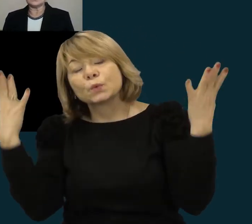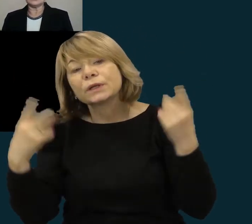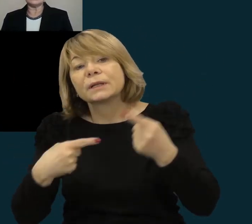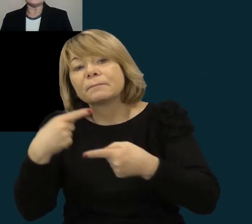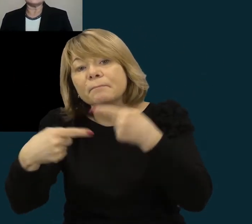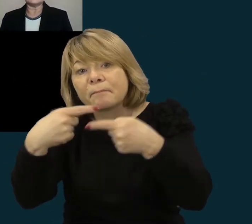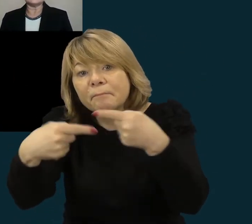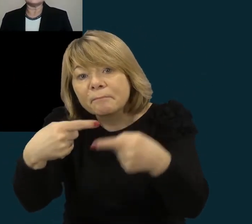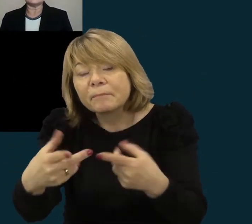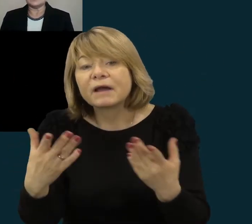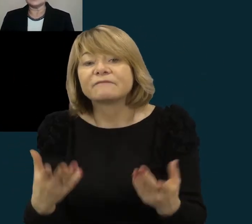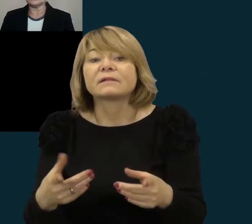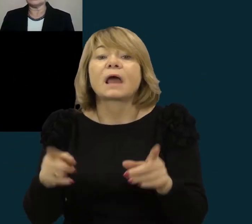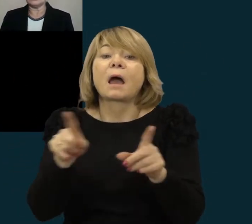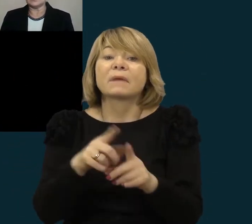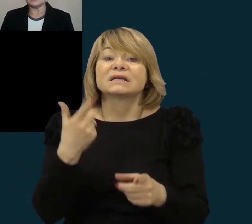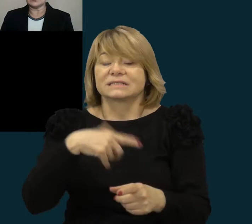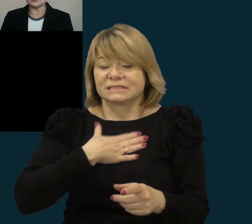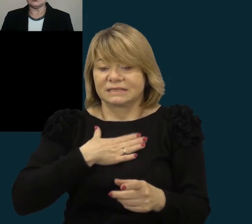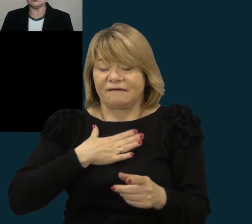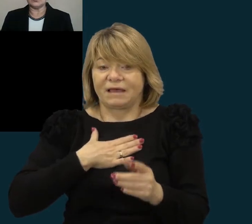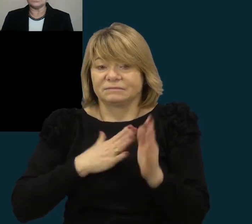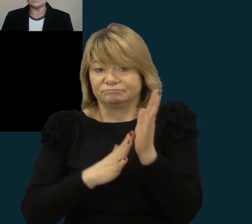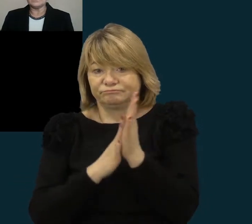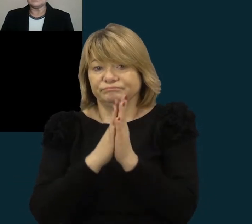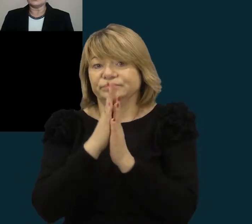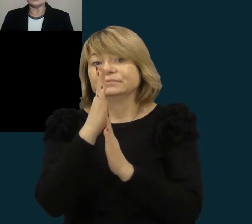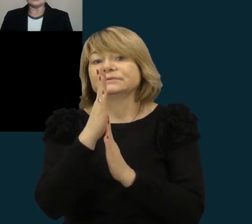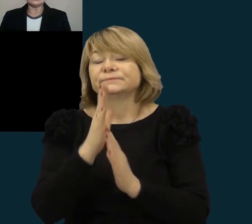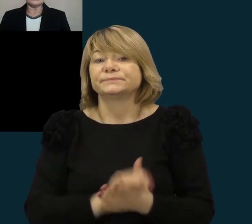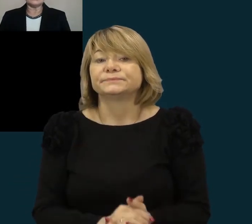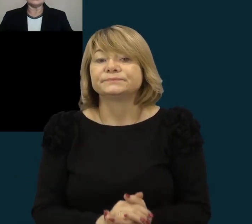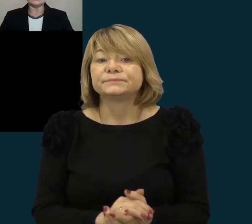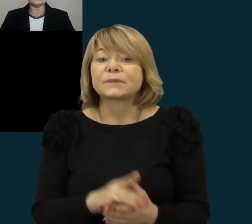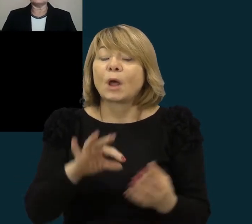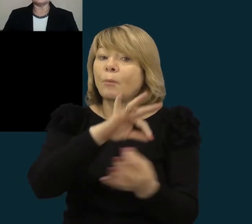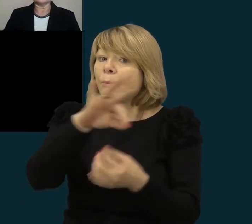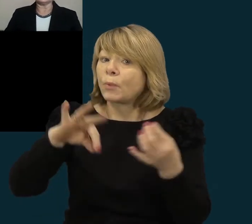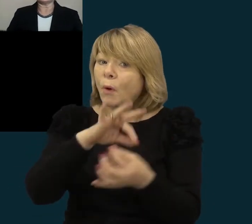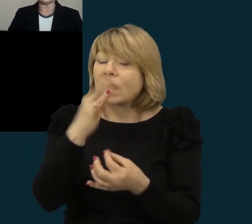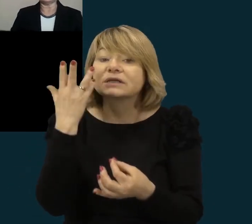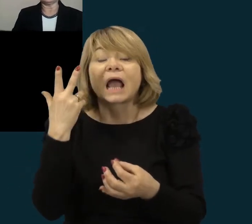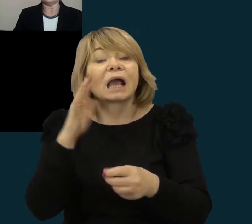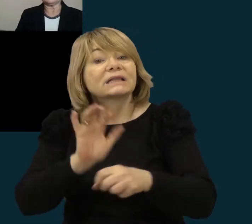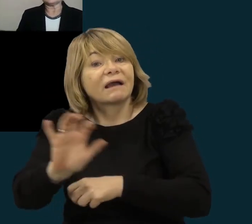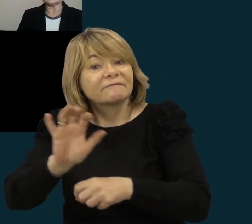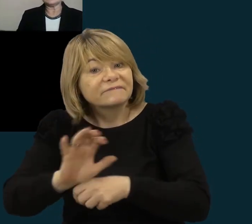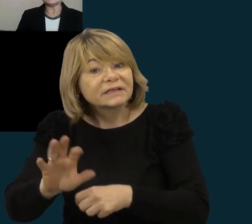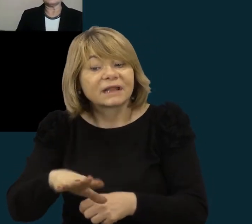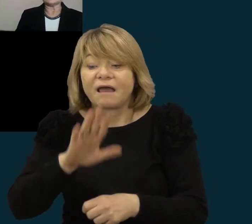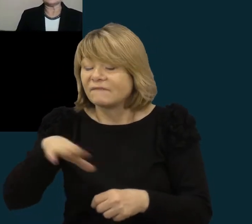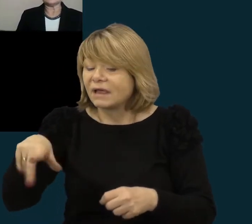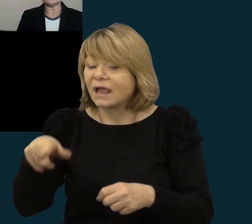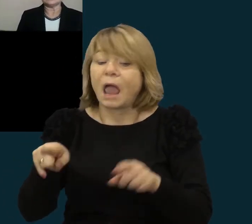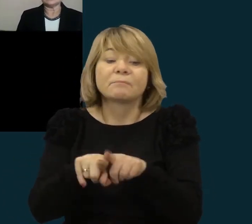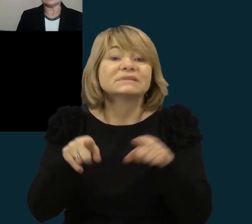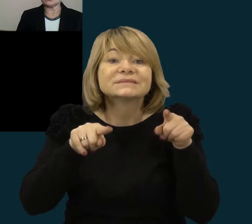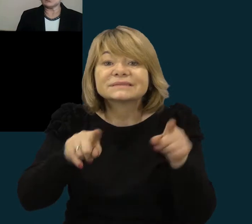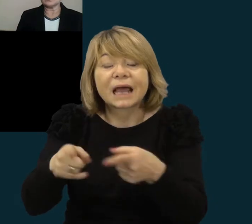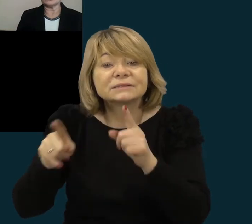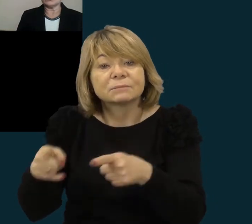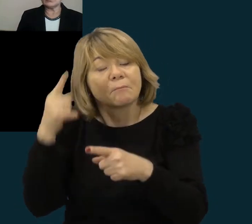suvokiant jo įtaka asmens kultūriniam raštingumui. Projekto vykdymo metu mokiniai skatinami mąstyti, pažinti,